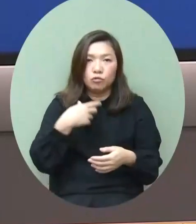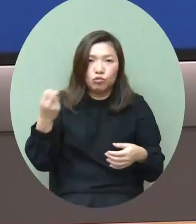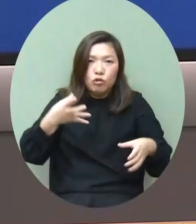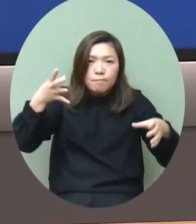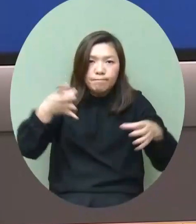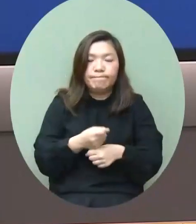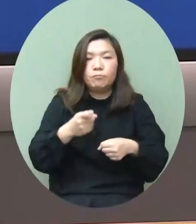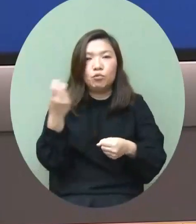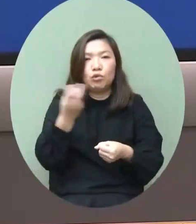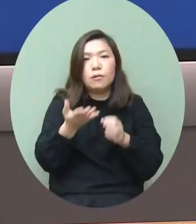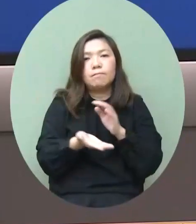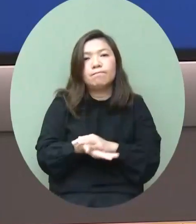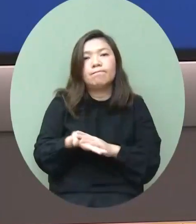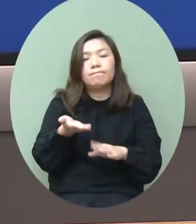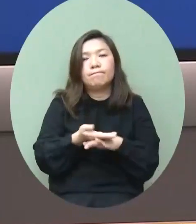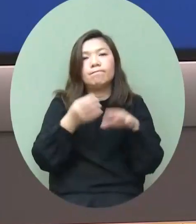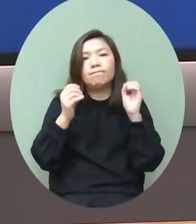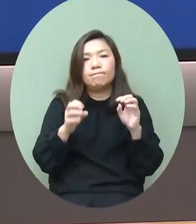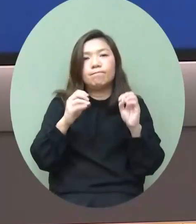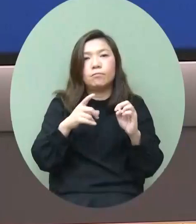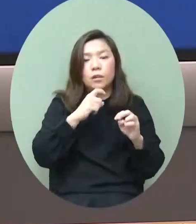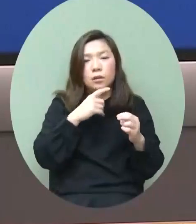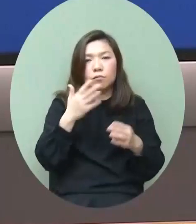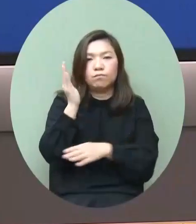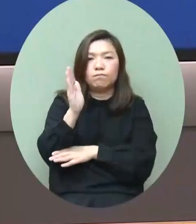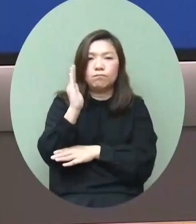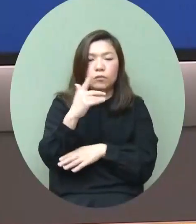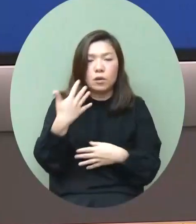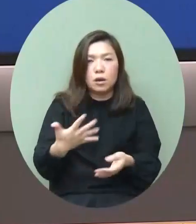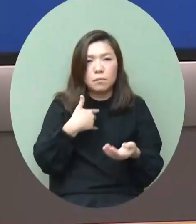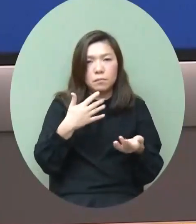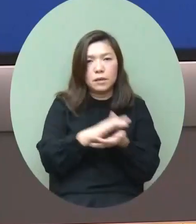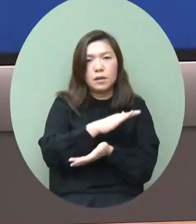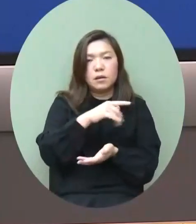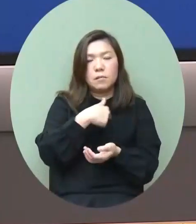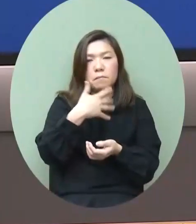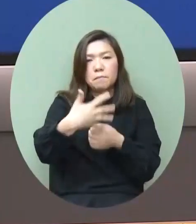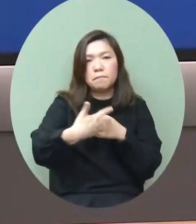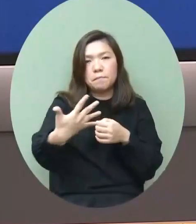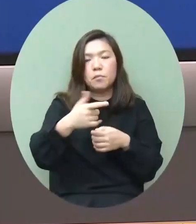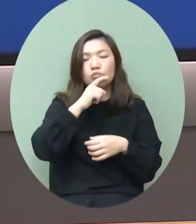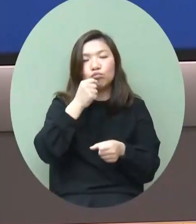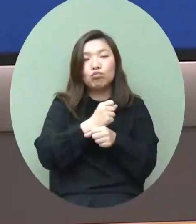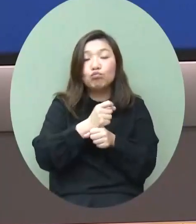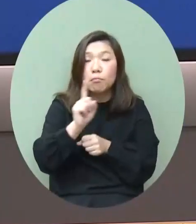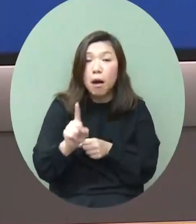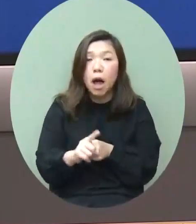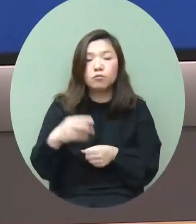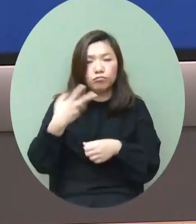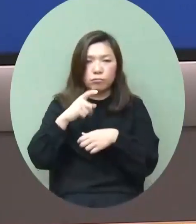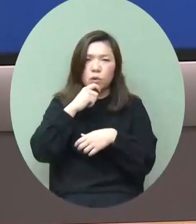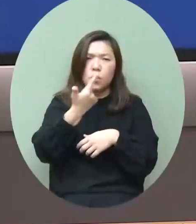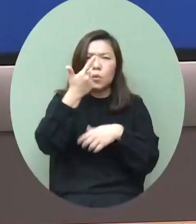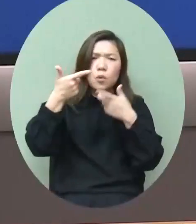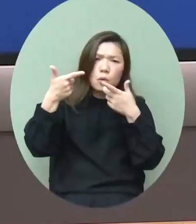回報了我們在這一屆政府各方面的工作但有很多工作是要持續努力